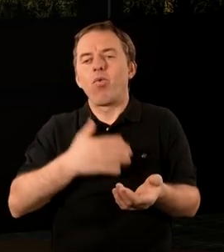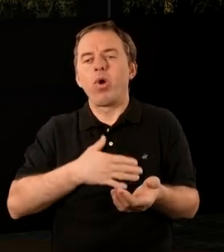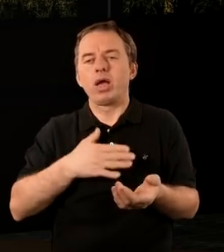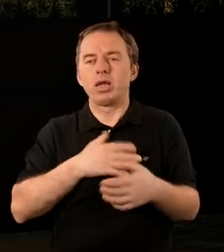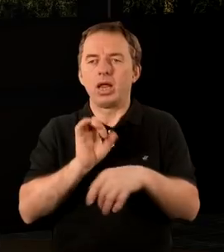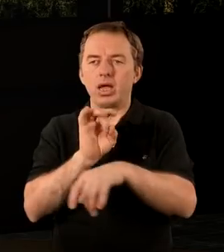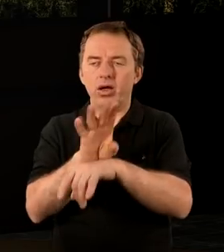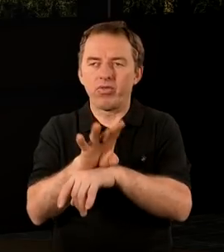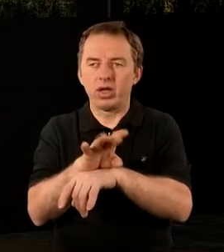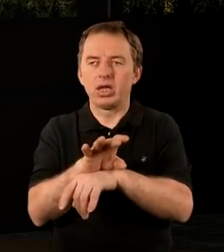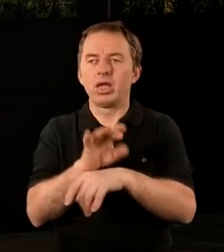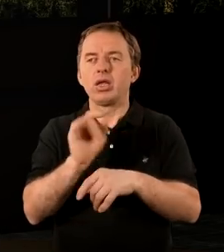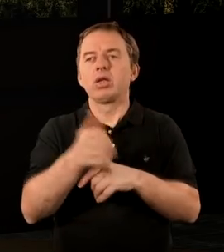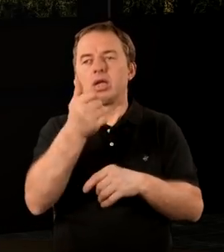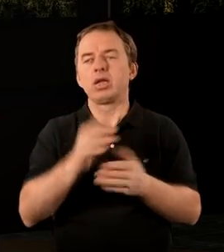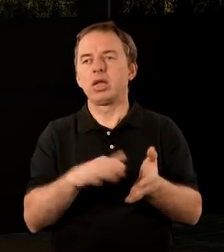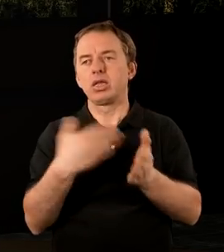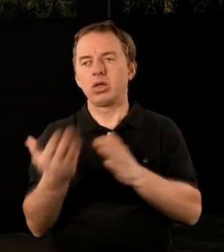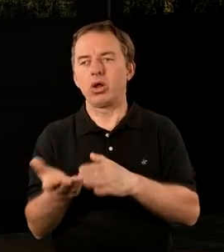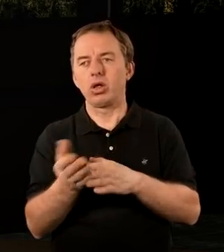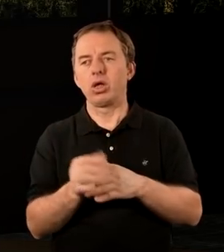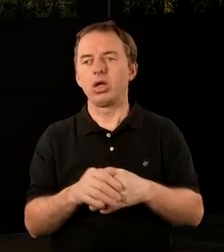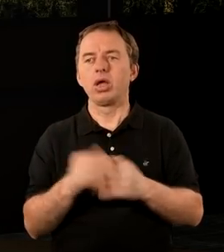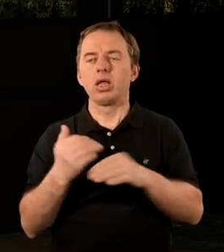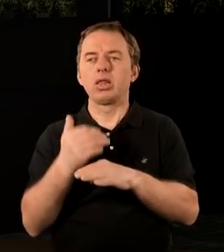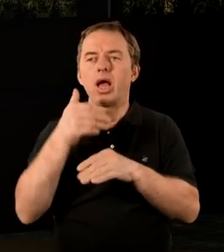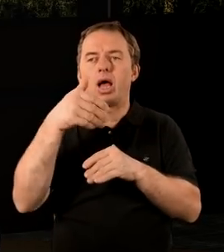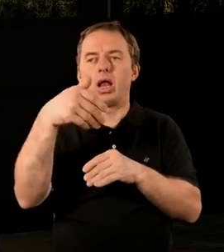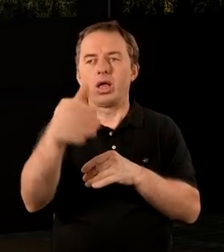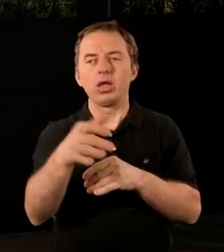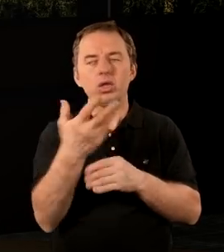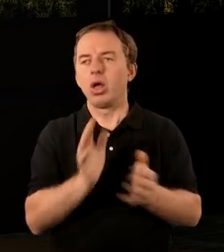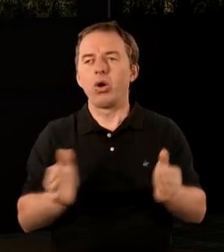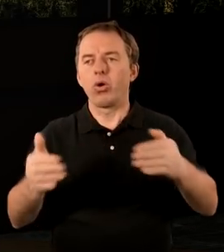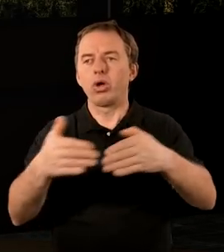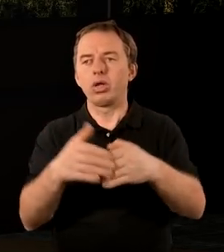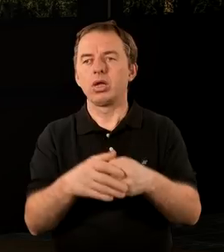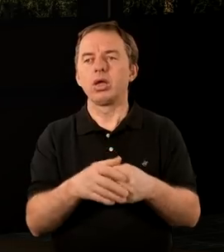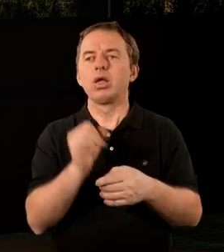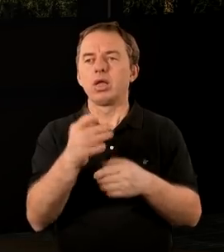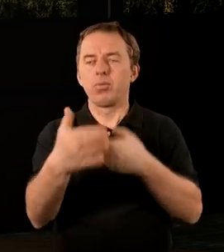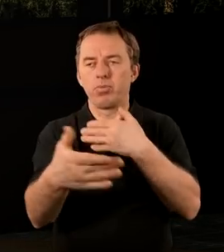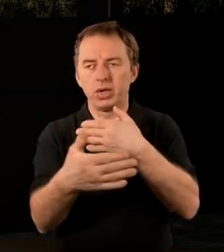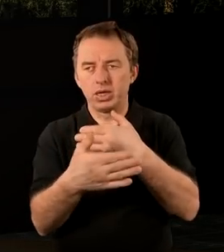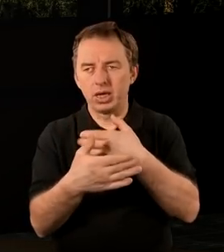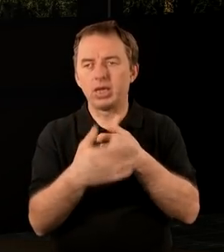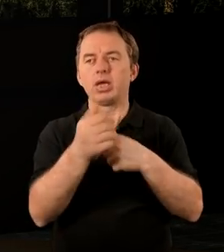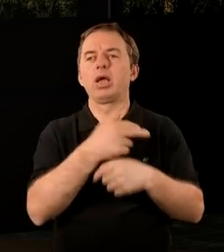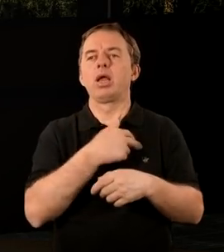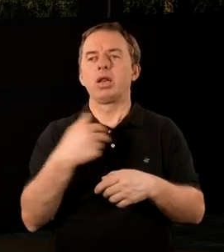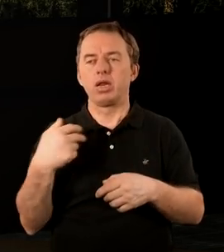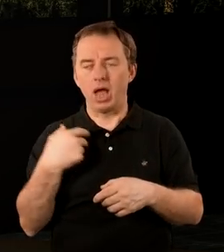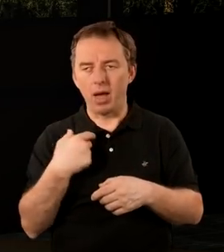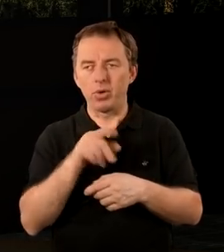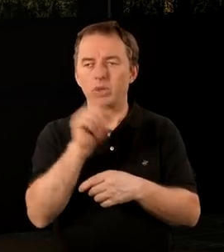krwi. Czyli Bóg transcedenty z jednej strony, gdzieś daleki, nieogarnięty, ale z drugiej strony tak bardzo bliski